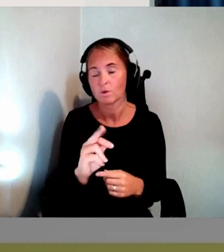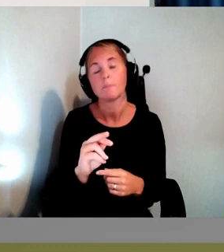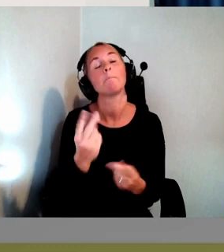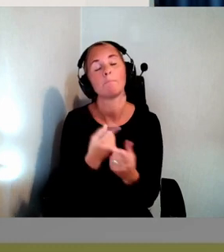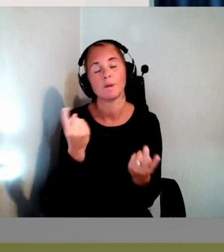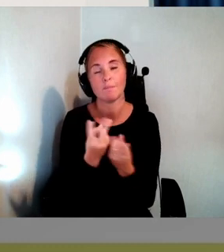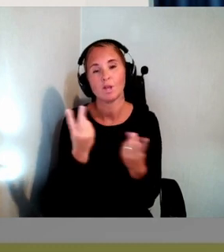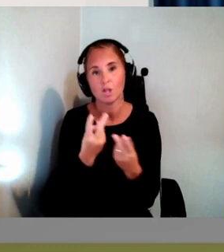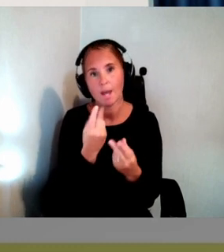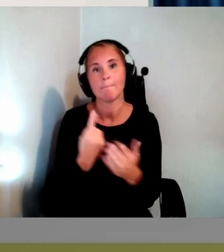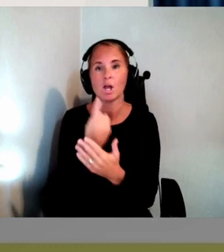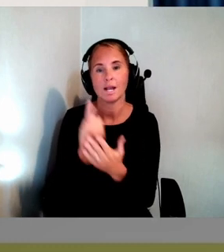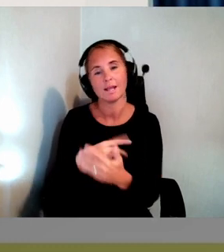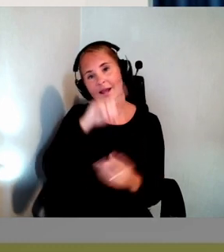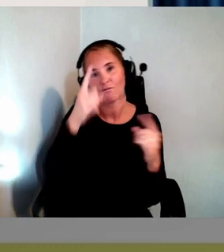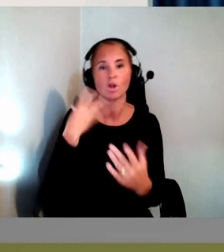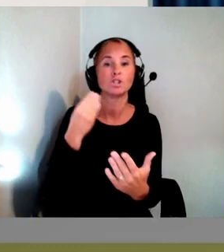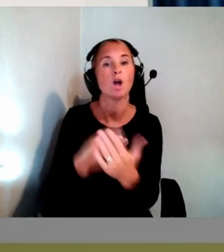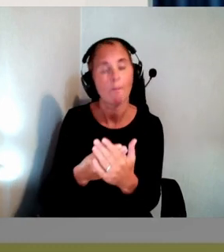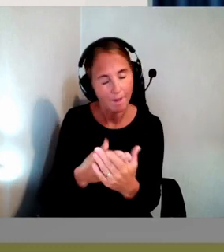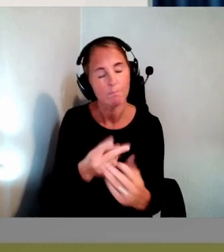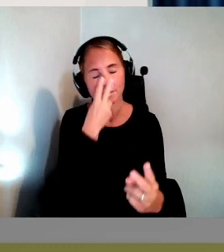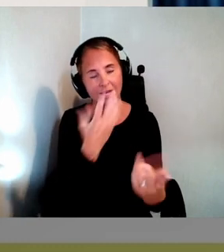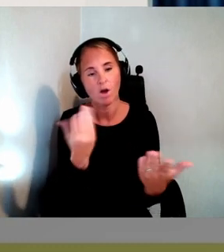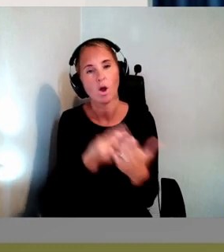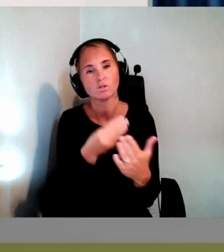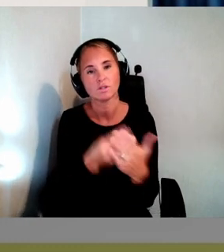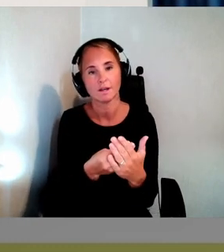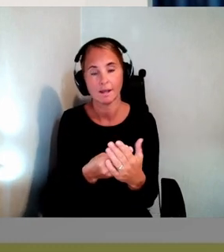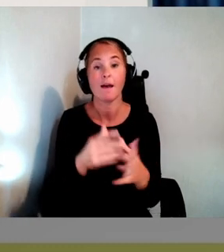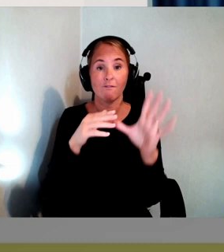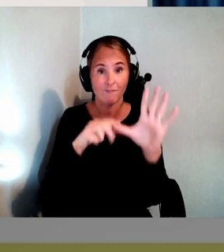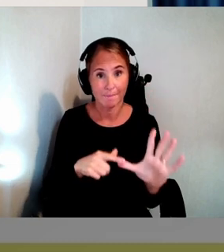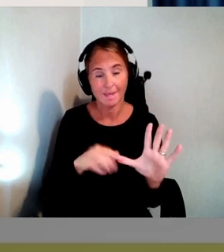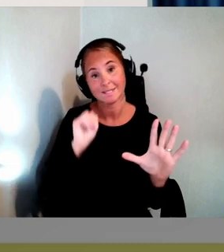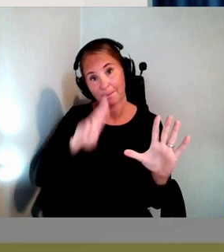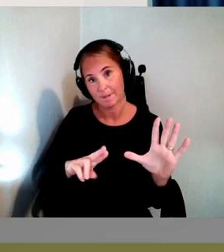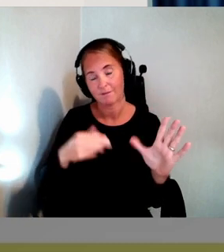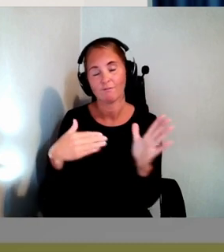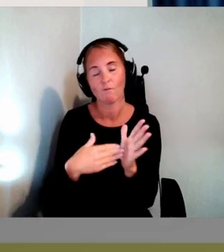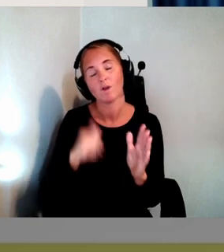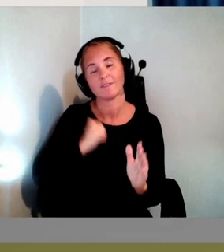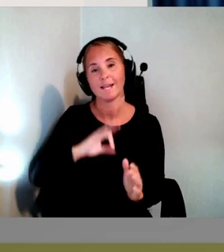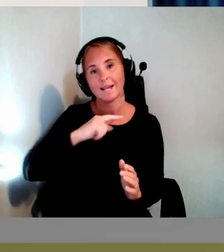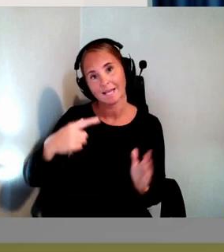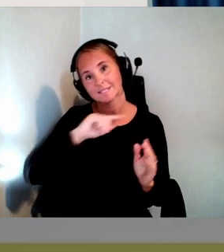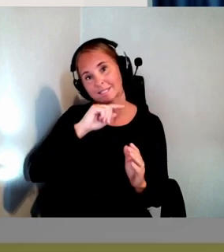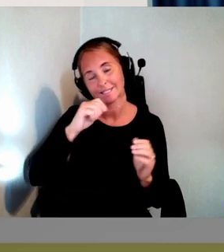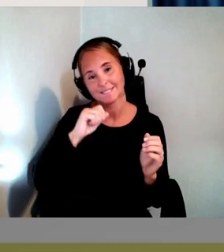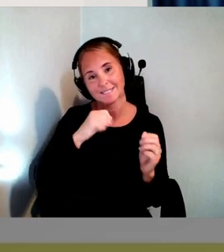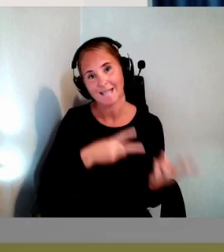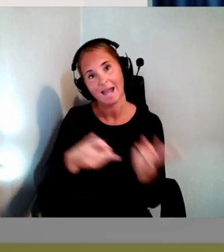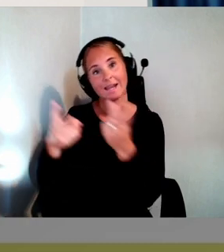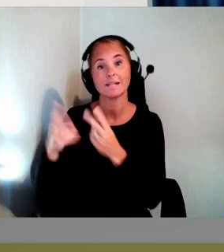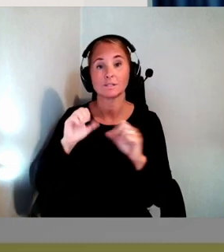slår till. Det var fjärde. Femte exemplet då. Från tillgänglighetsstandarder. Det ska gå att